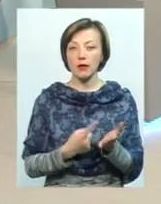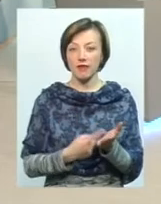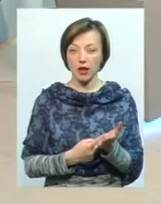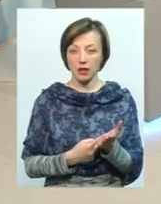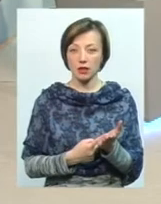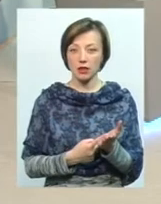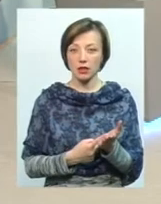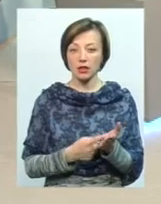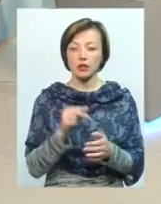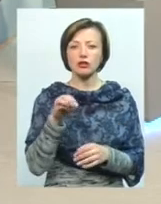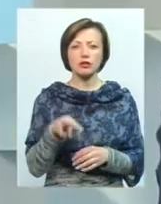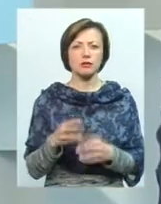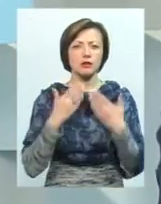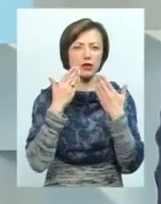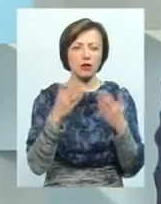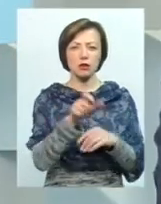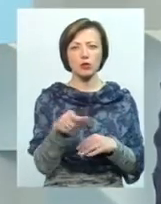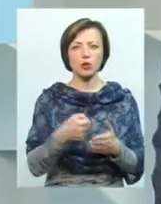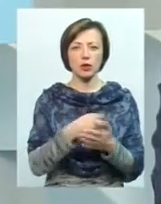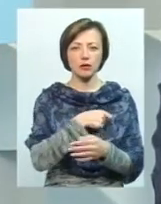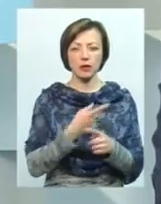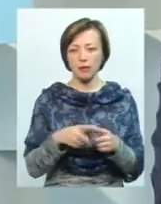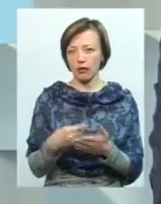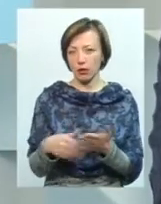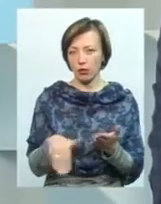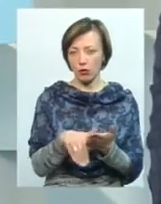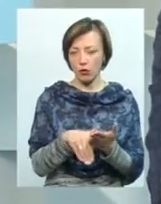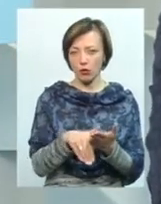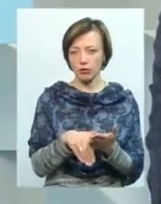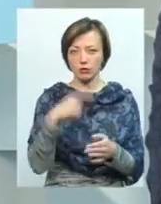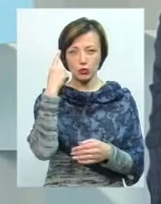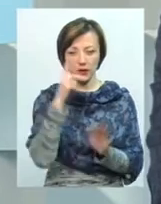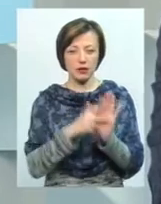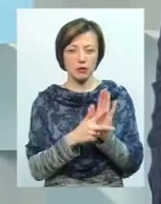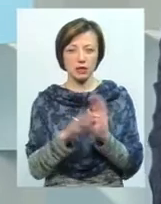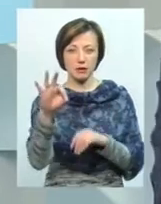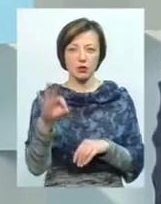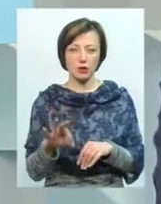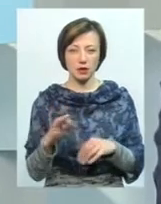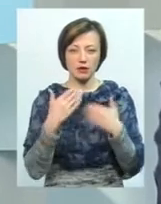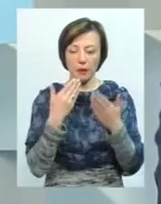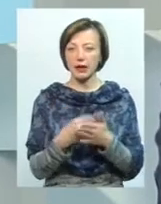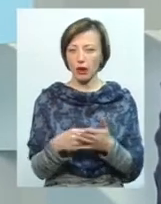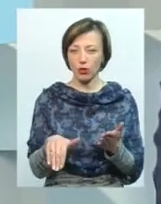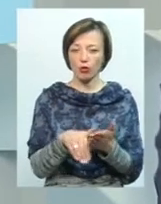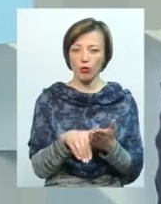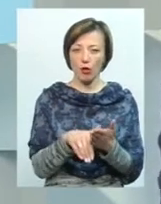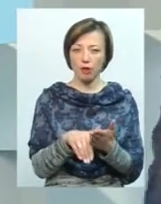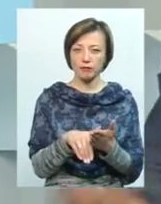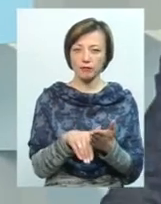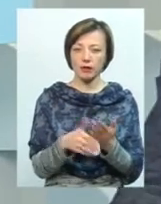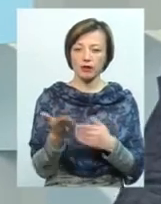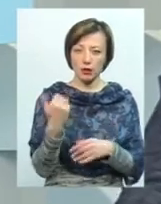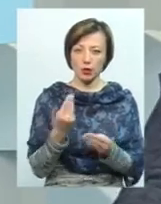що з чим звердаються громадяни до депутатів? За матеріальну допомогу. Я думаю, що це відсотків 80 звернень. Це матеріальна допомога. Тобто,